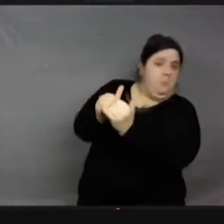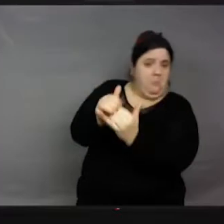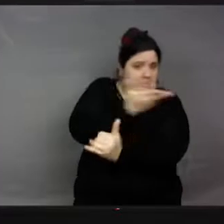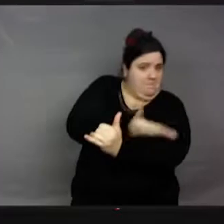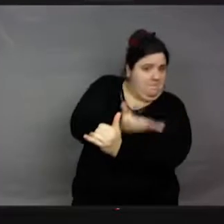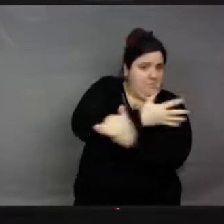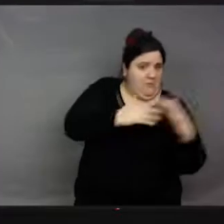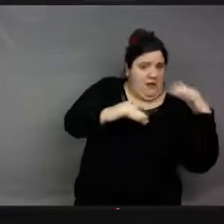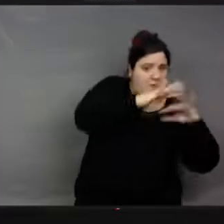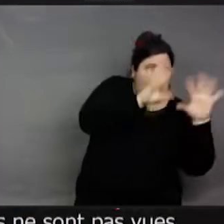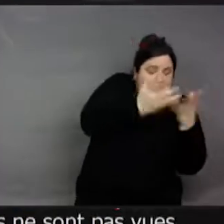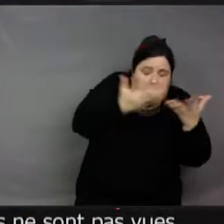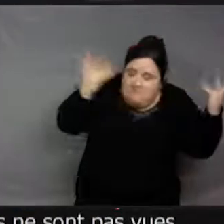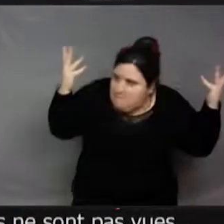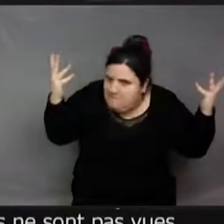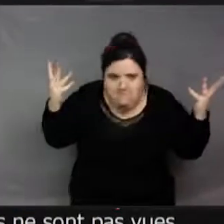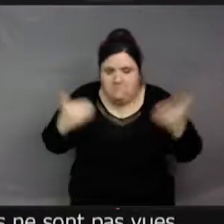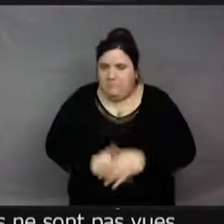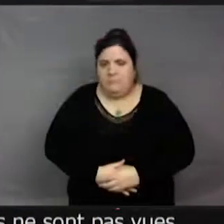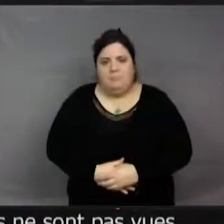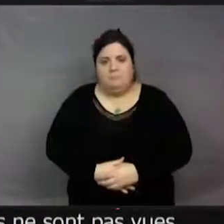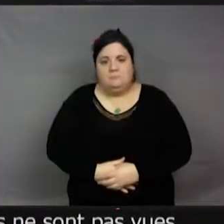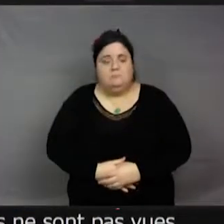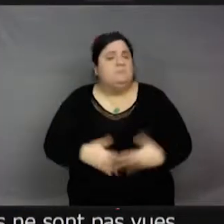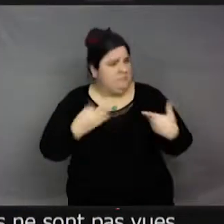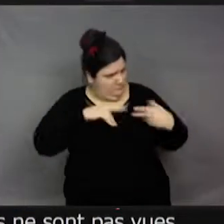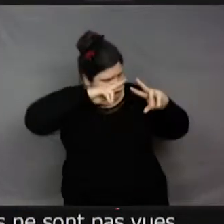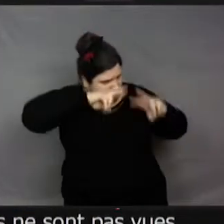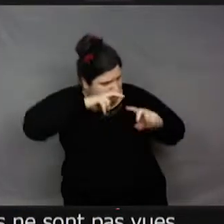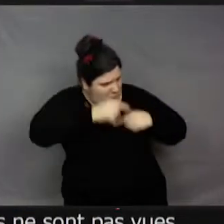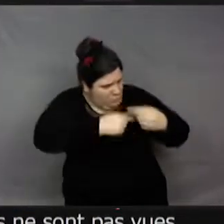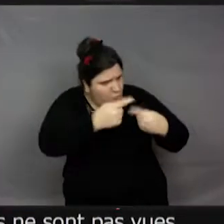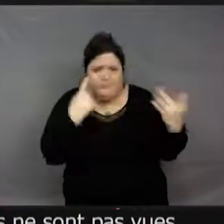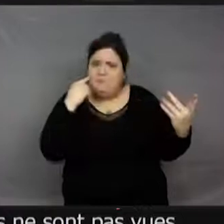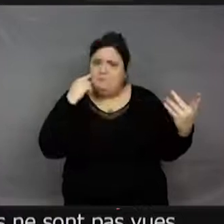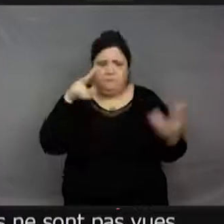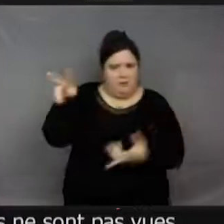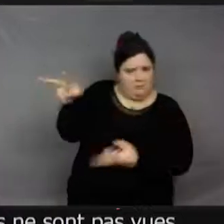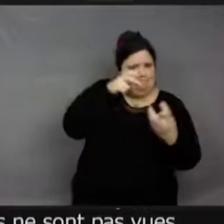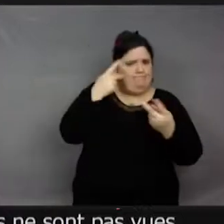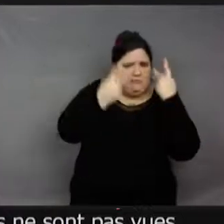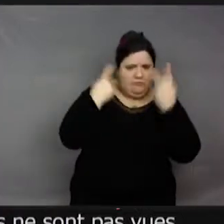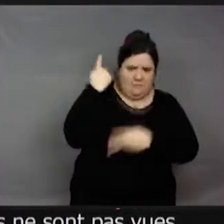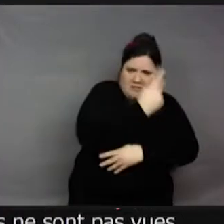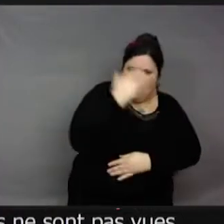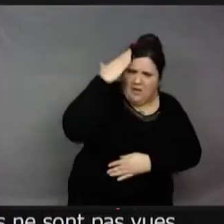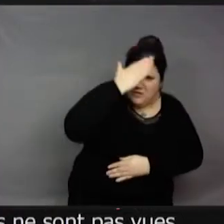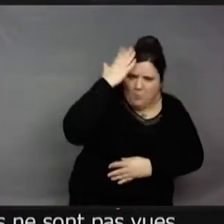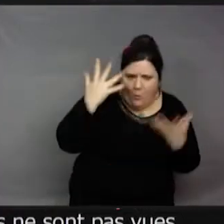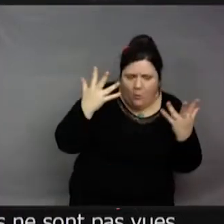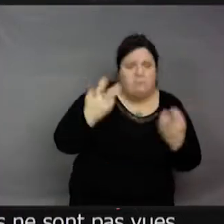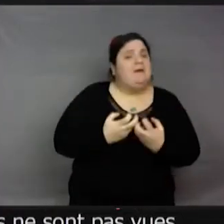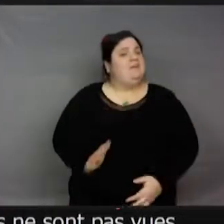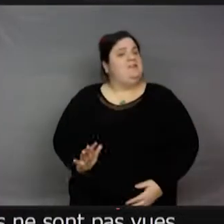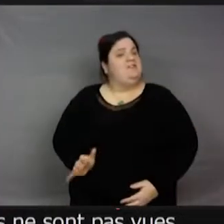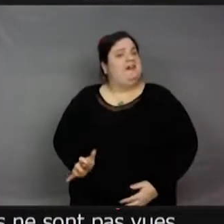pourquoi. Parce que sur beaucoup d'animaux, on découvre des tas de choses. Sur la vision des couleurs des animaux, on avait les chiens, on se rend compte qu'il plein de couleurs qu'ils ne